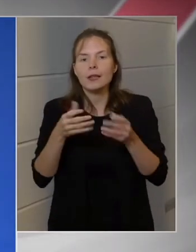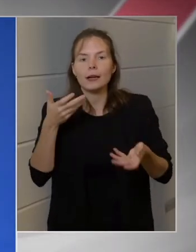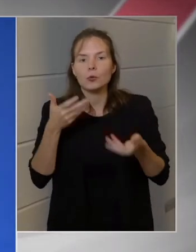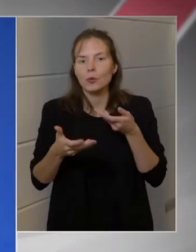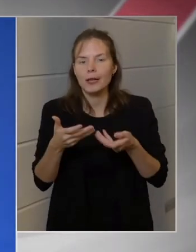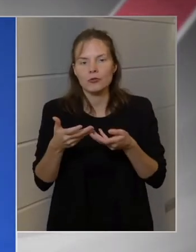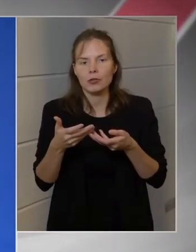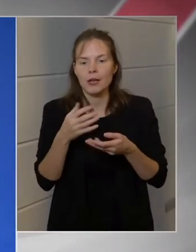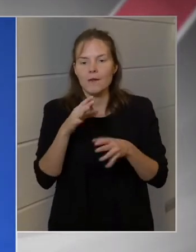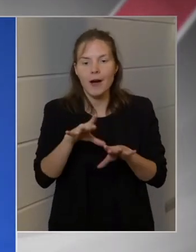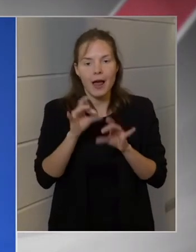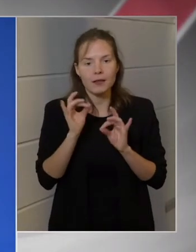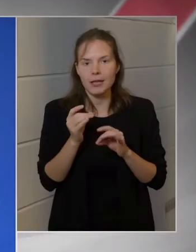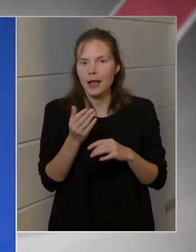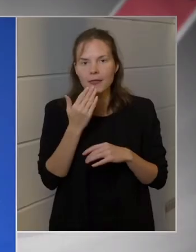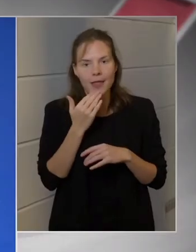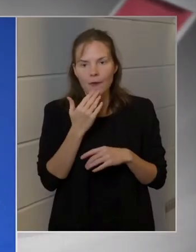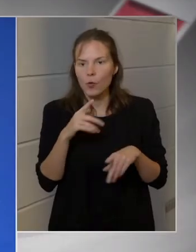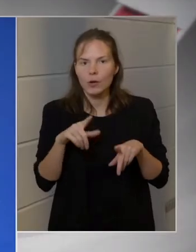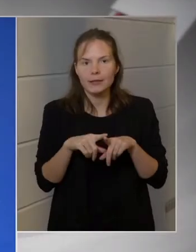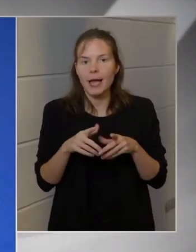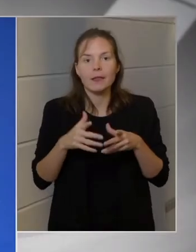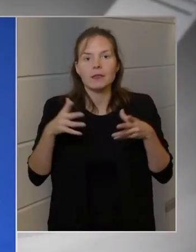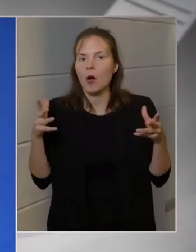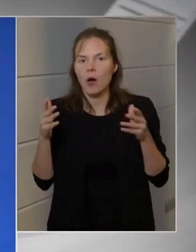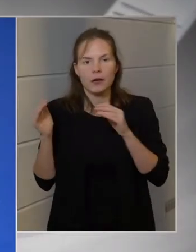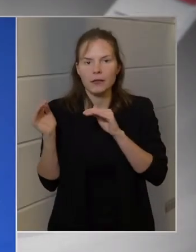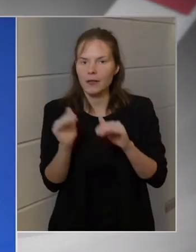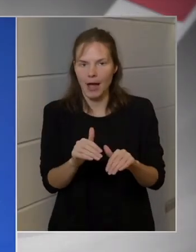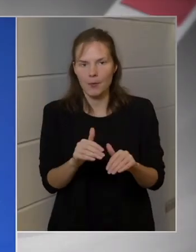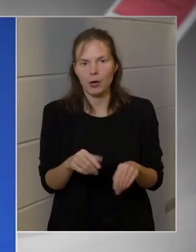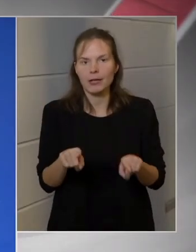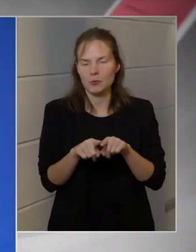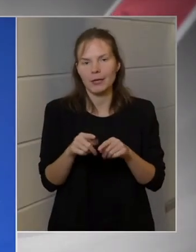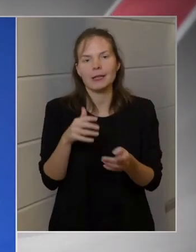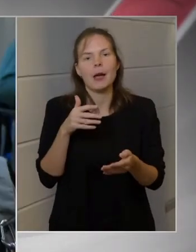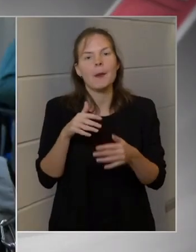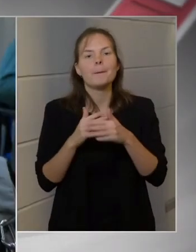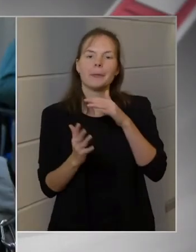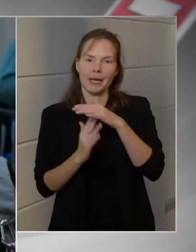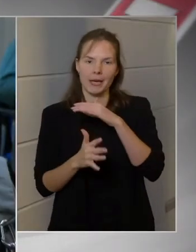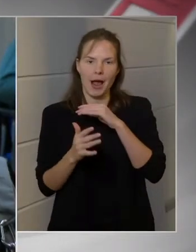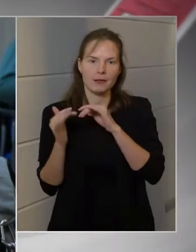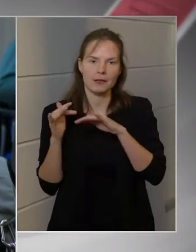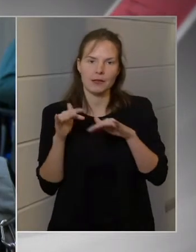kérdés, egyetlen egy vélemény és egyetlen egy párt sem kapott olyan támogatást, mint a migrácia utasítása.